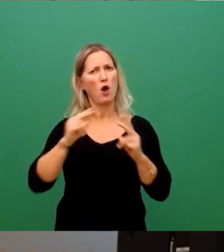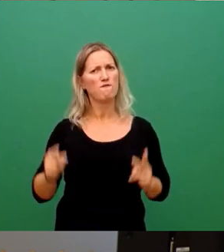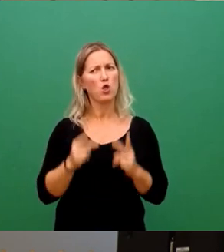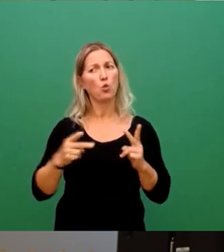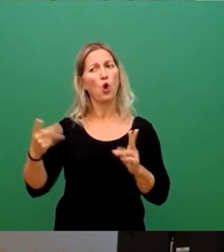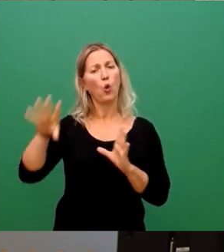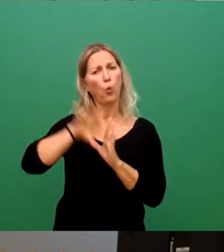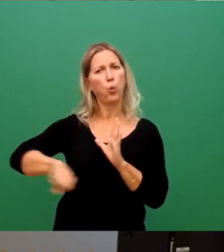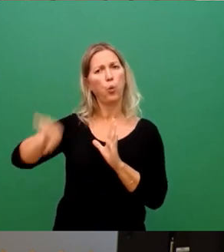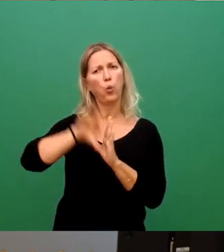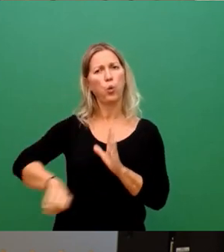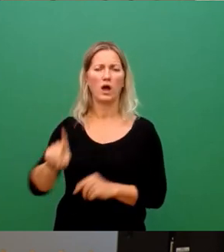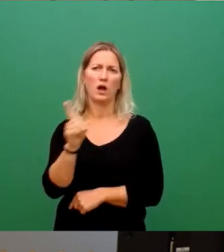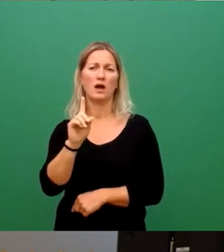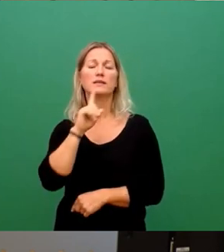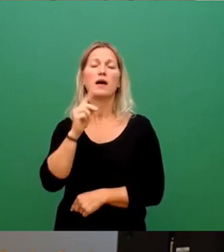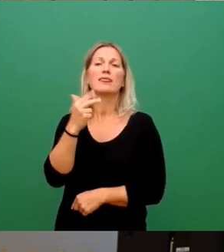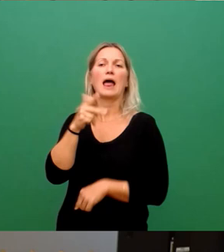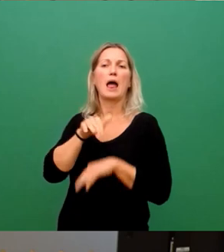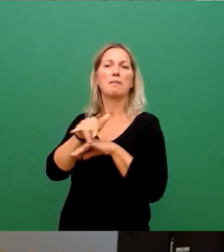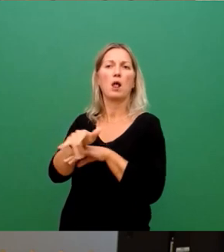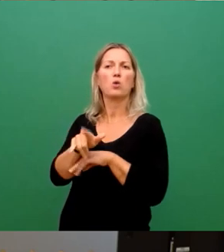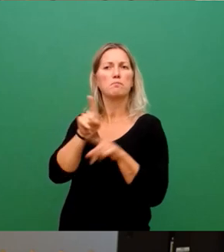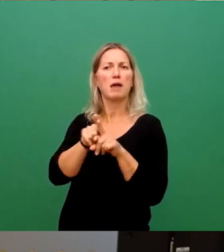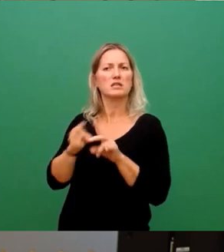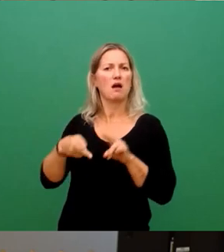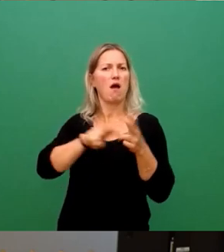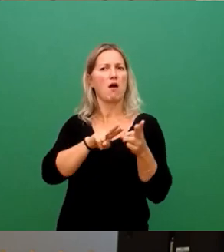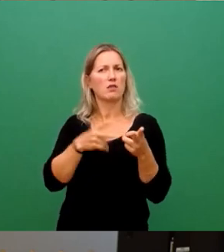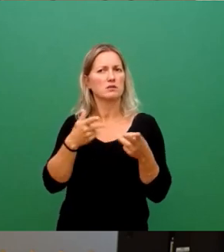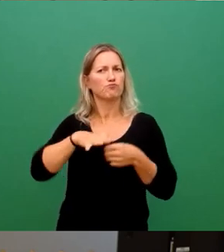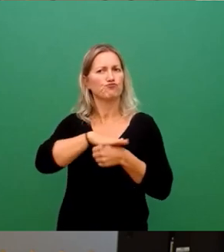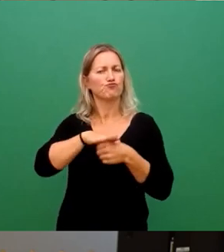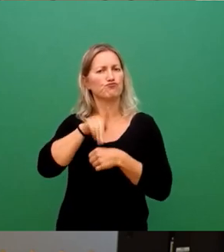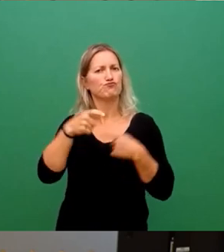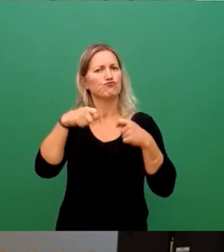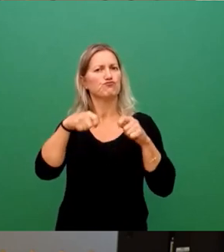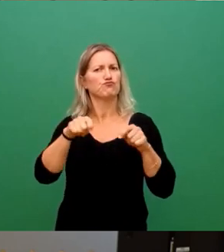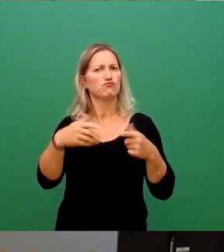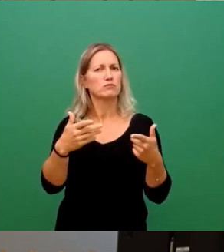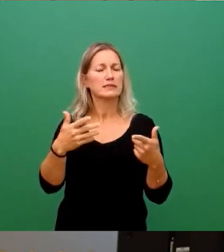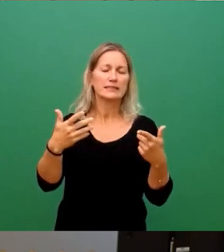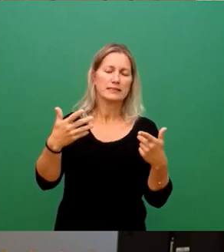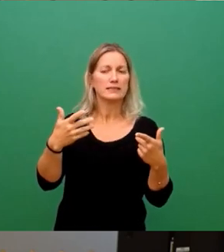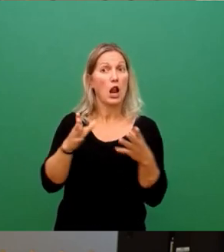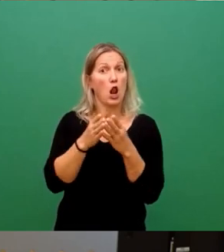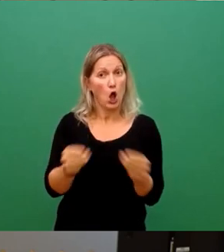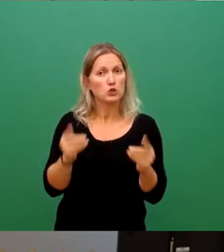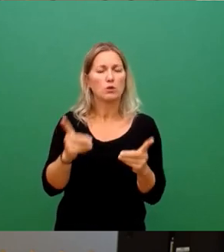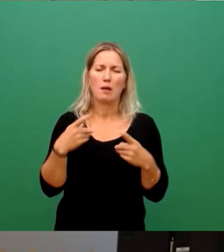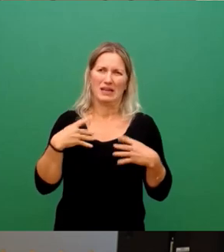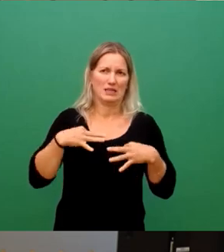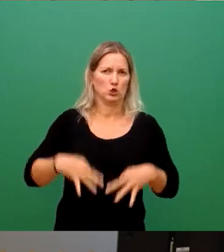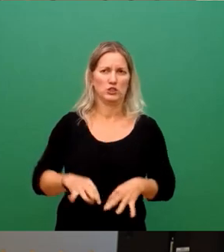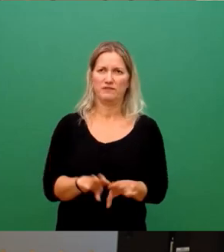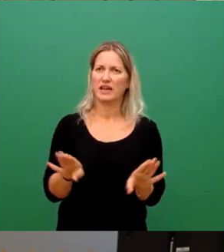meine, die drei Millionen, da könnte man auch sich andere Sachen noch vorstellen für das Gebiet. Also, unbefriedigende Lösung und ich denke, wir